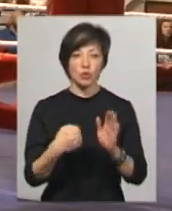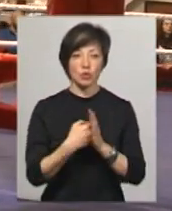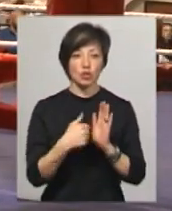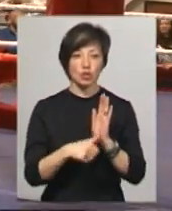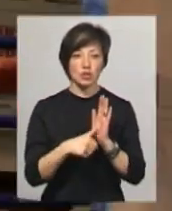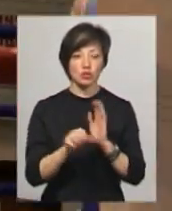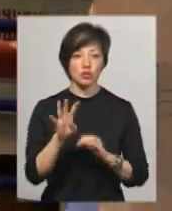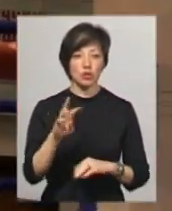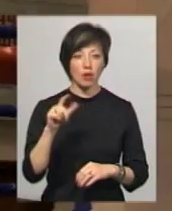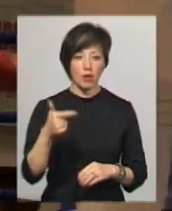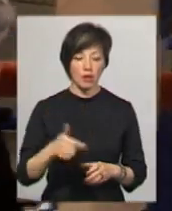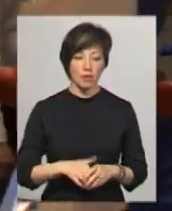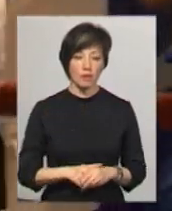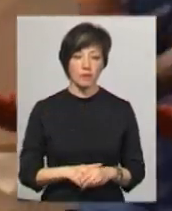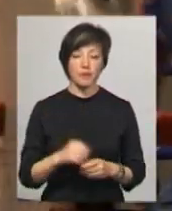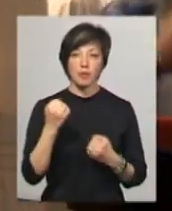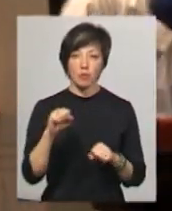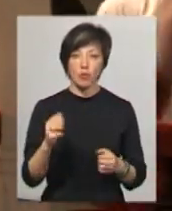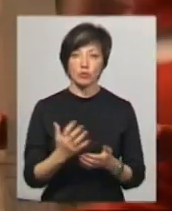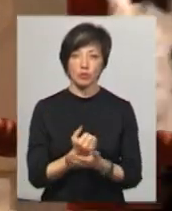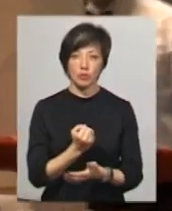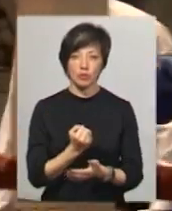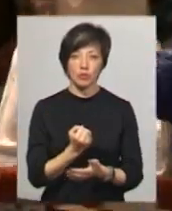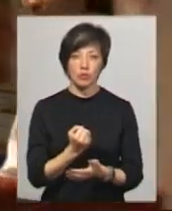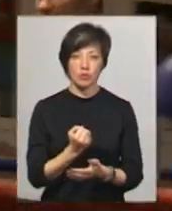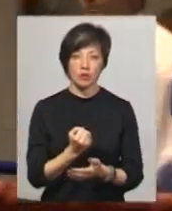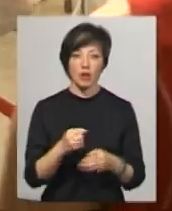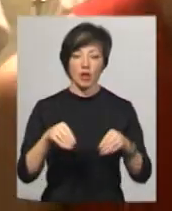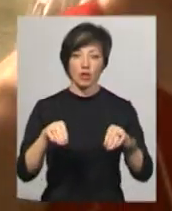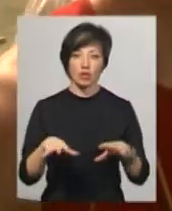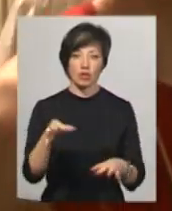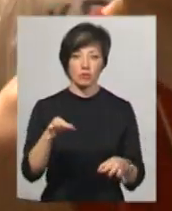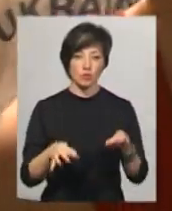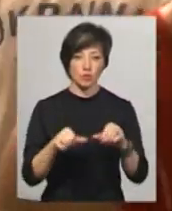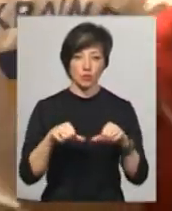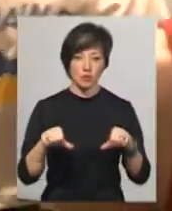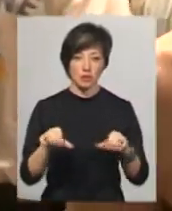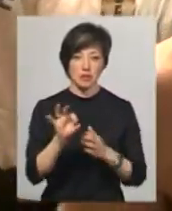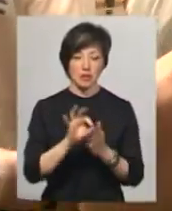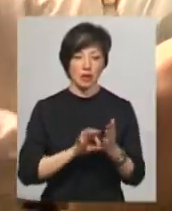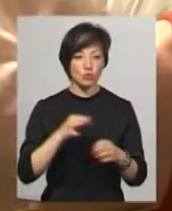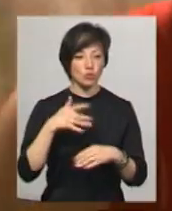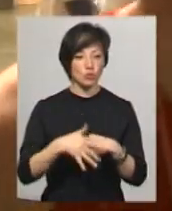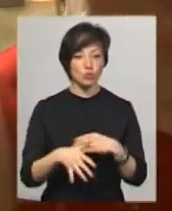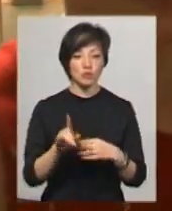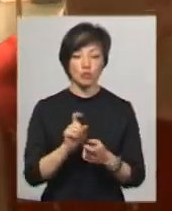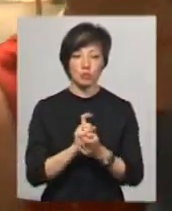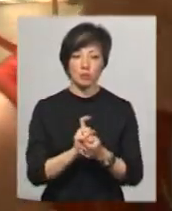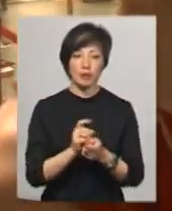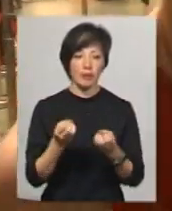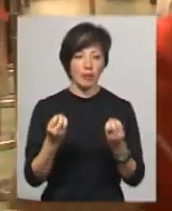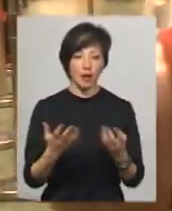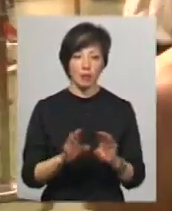64 кілограмів. Перемогу здобув роздільним рішенням суддів. Зразу зрозумів, що бій буде дуже непростим,